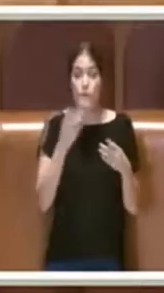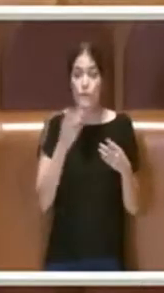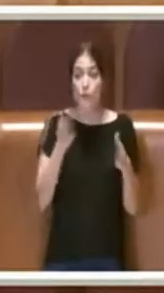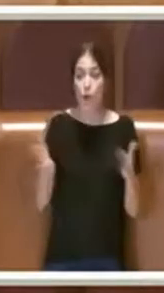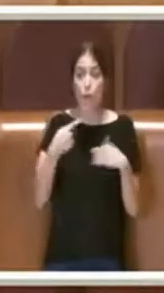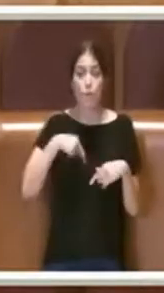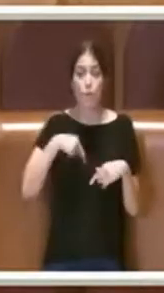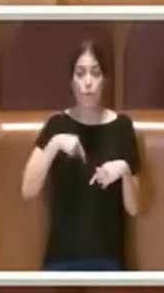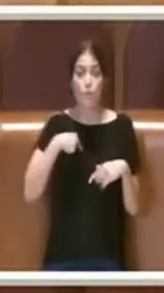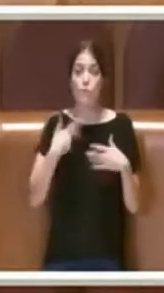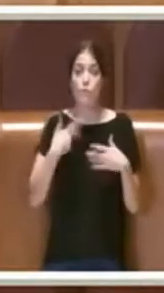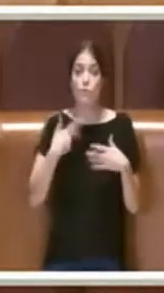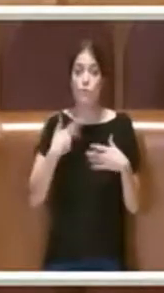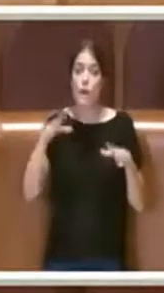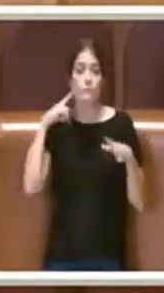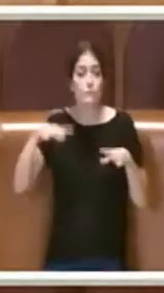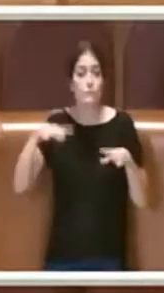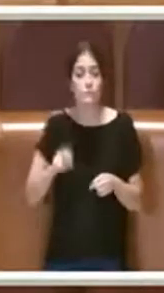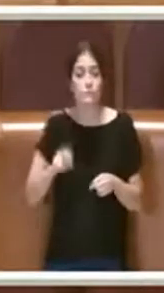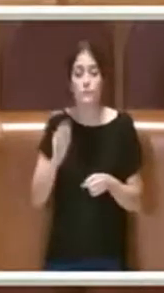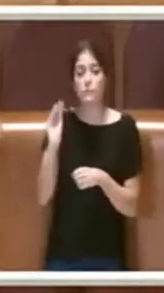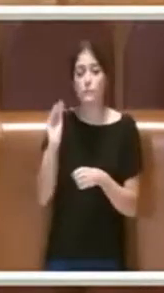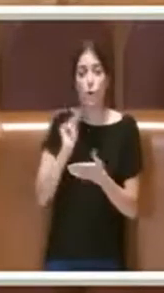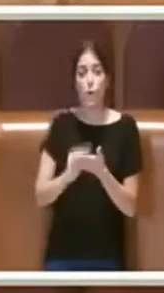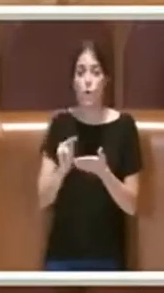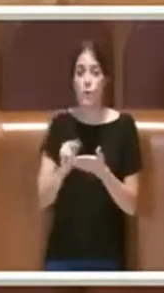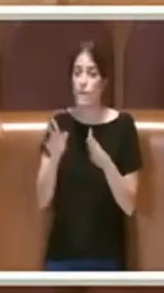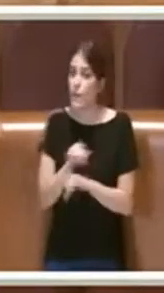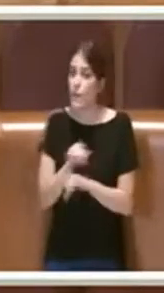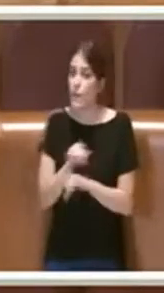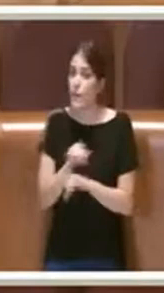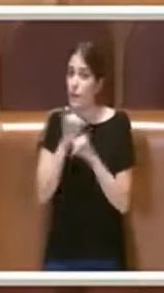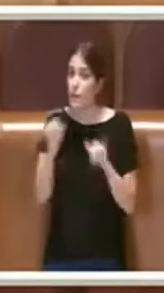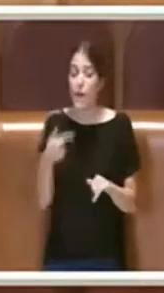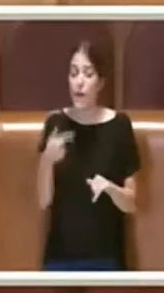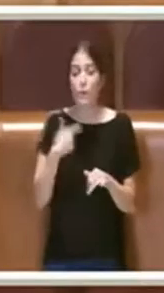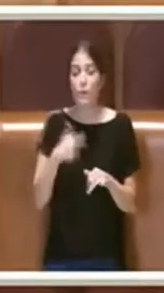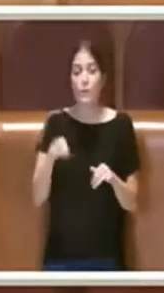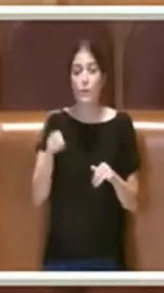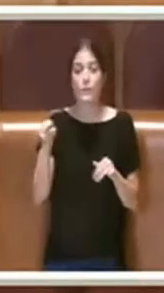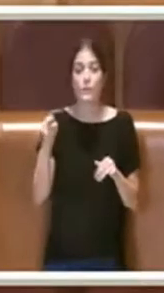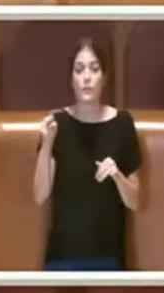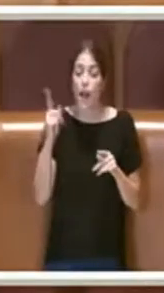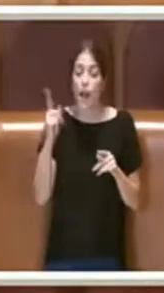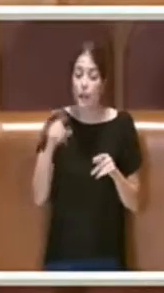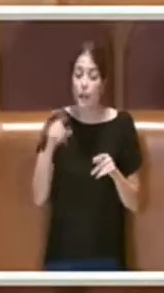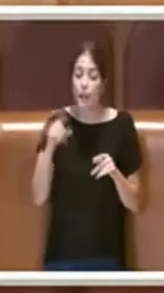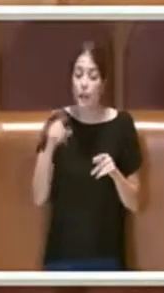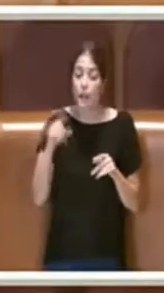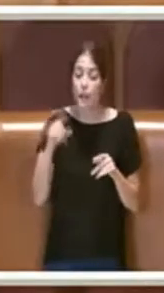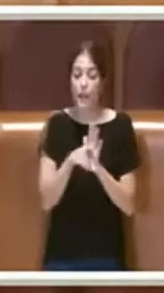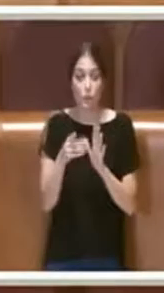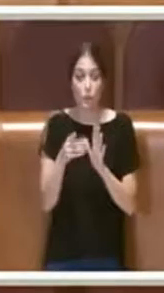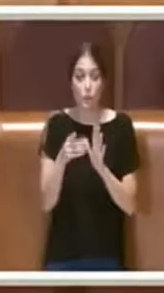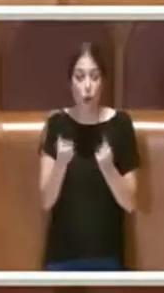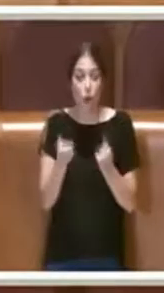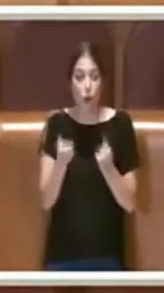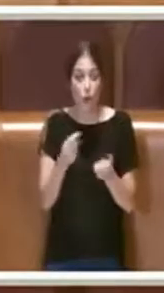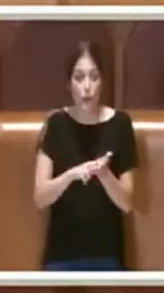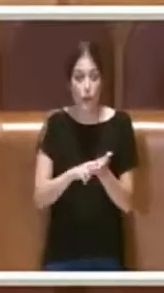impegnati per chiedere agli uffici che non si fermassero anche se non c'era questo decreto attuativo. Quindi mi